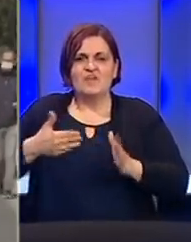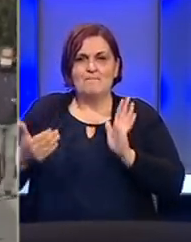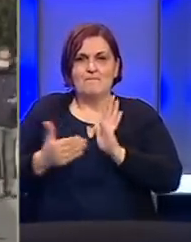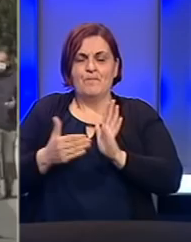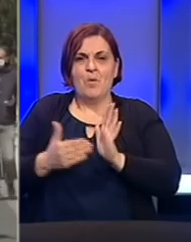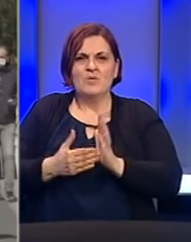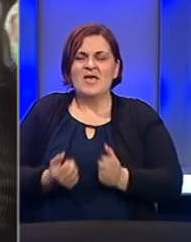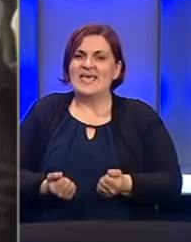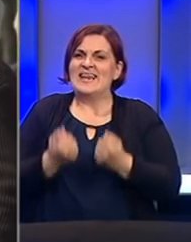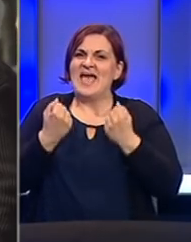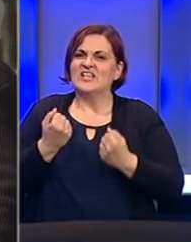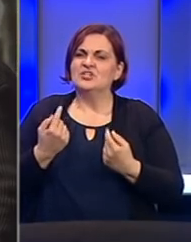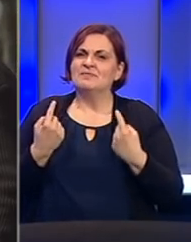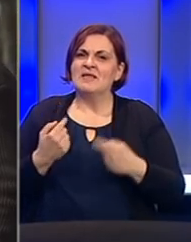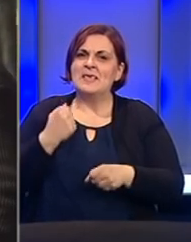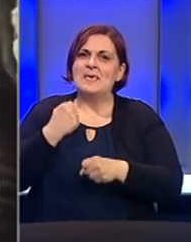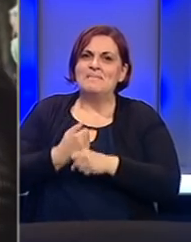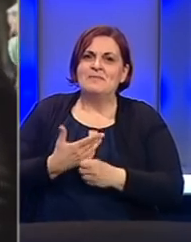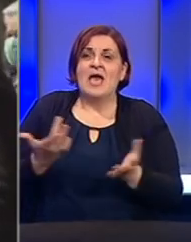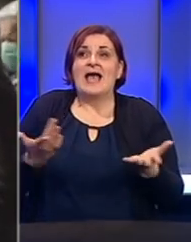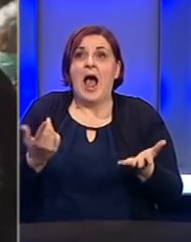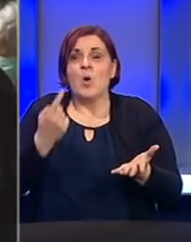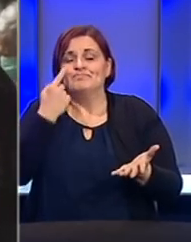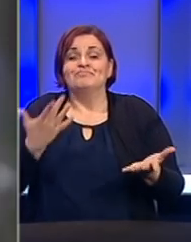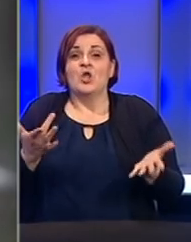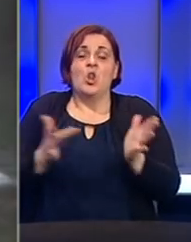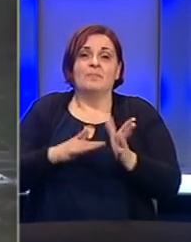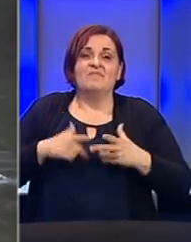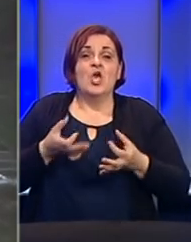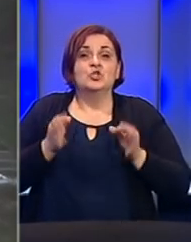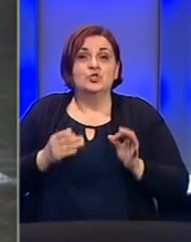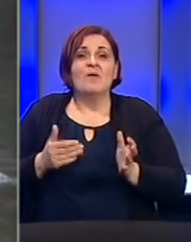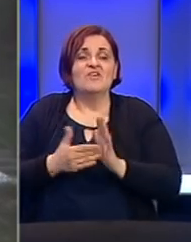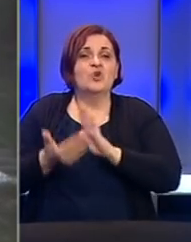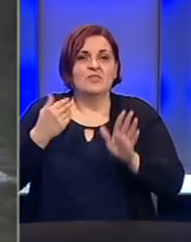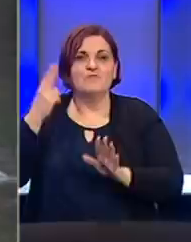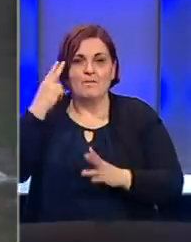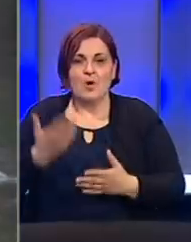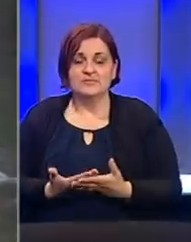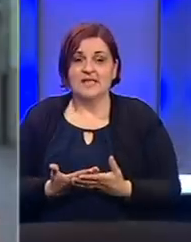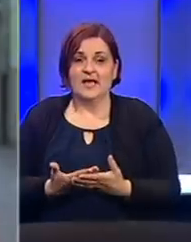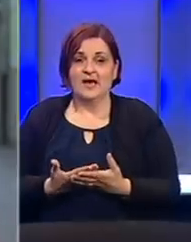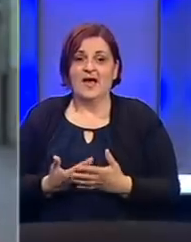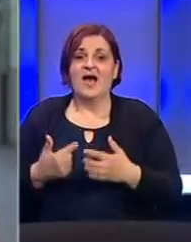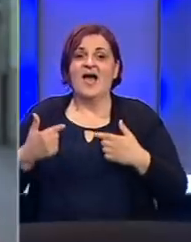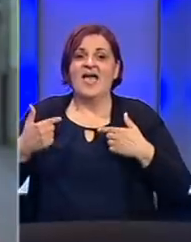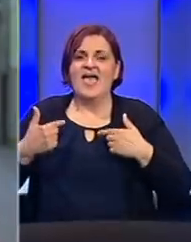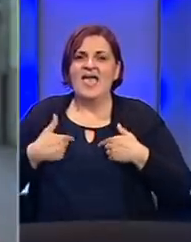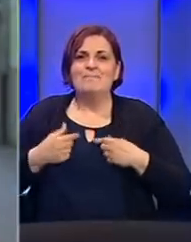potrebe da i u najtežim trenucima stvara privid normalnog života stručnjacima je već odavno poznat. Mi smo